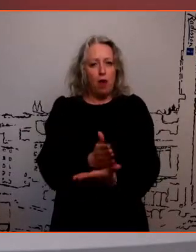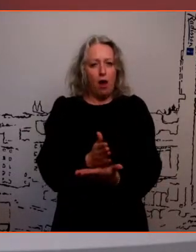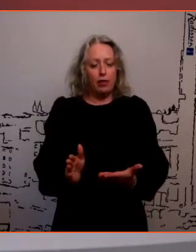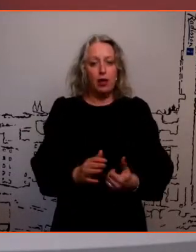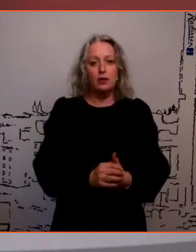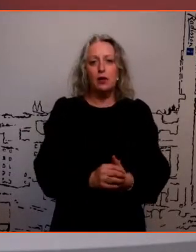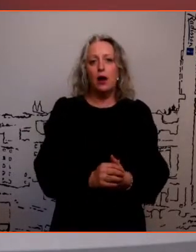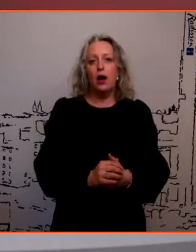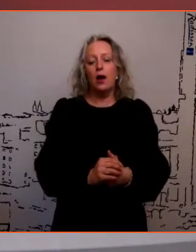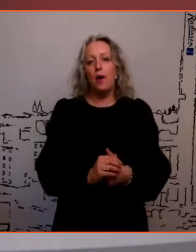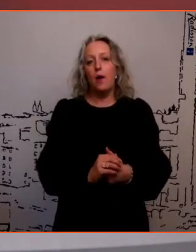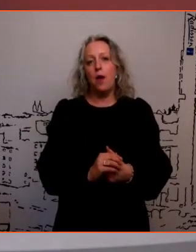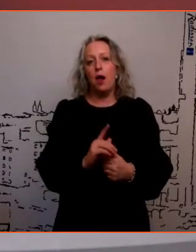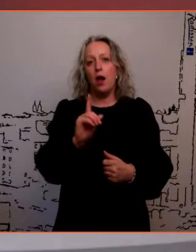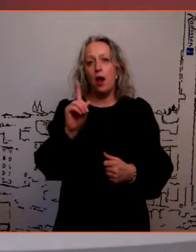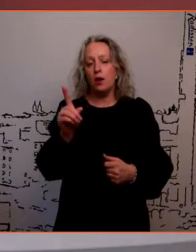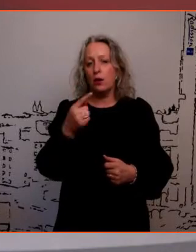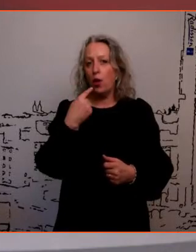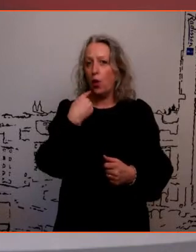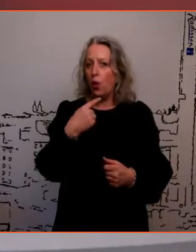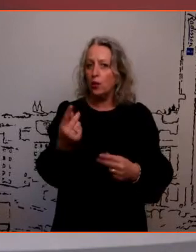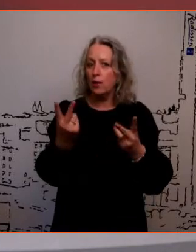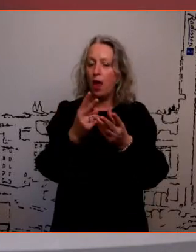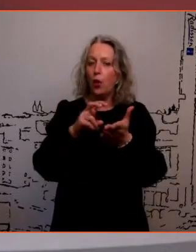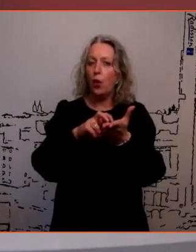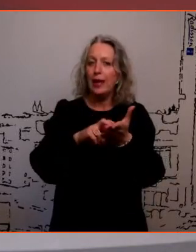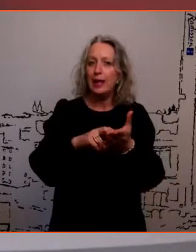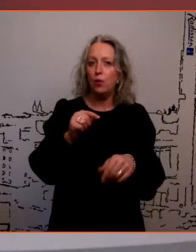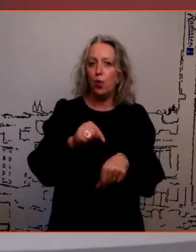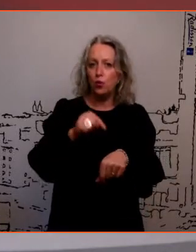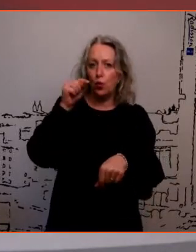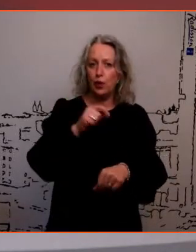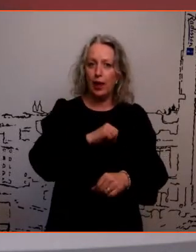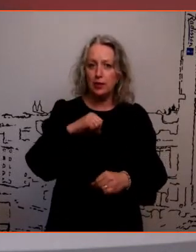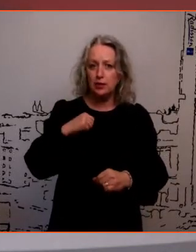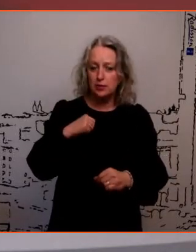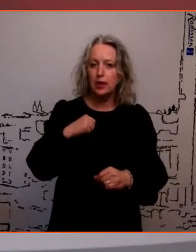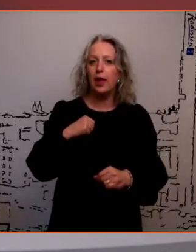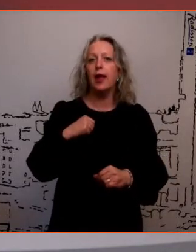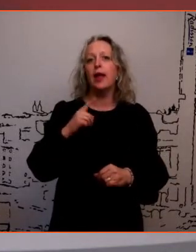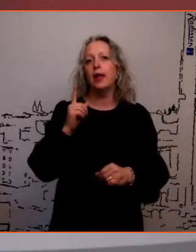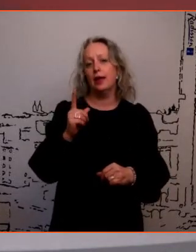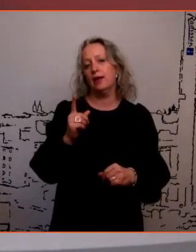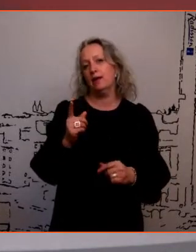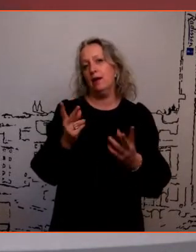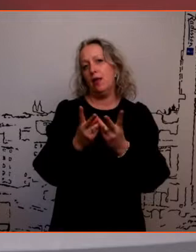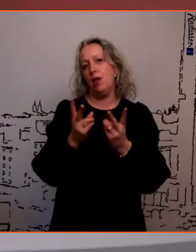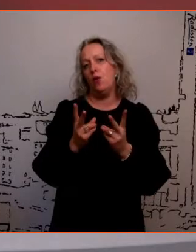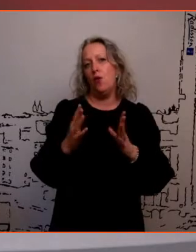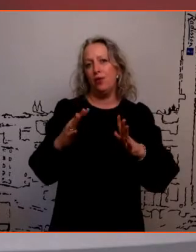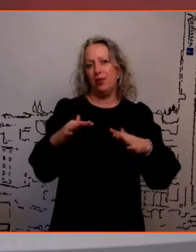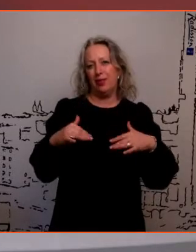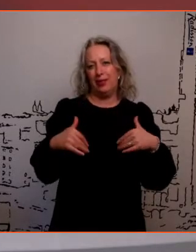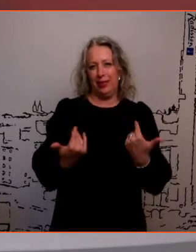aga ütleme see hirmu tunne ise pigem on see nagu tervise ja normaalse võistuse